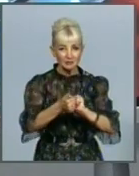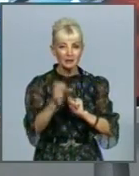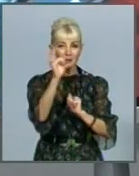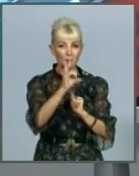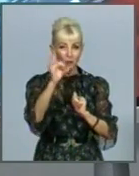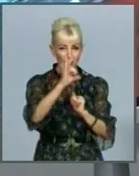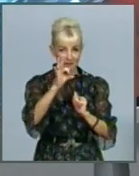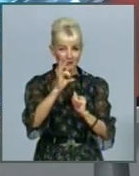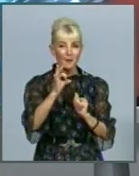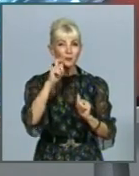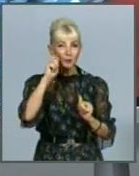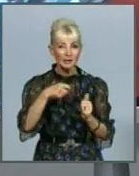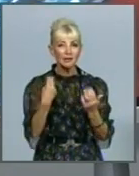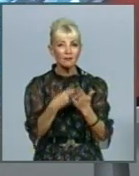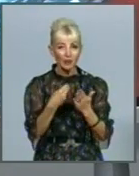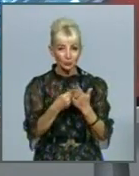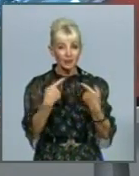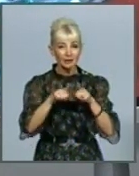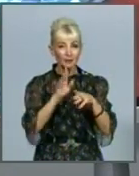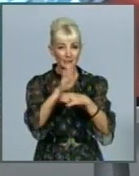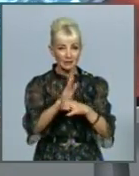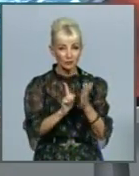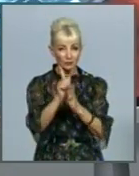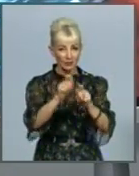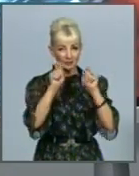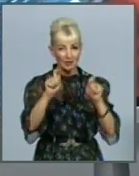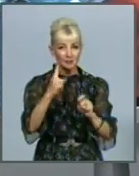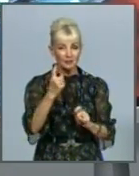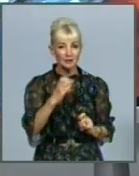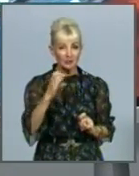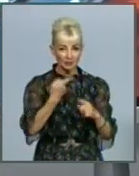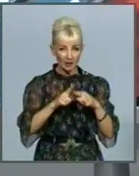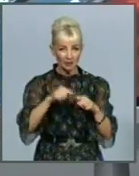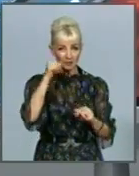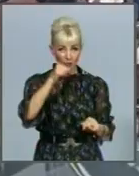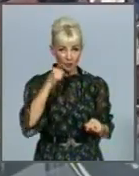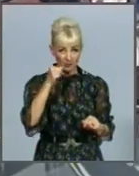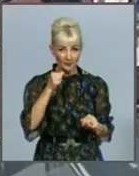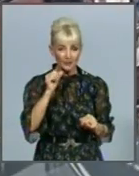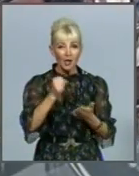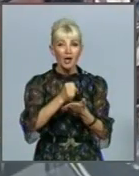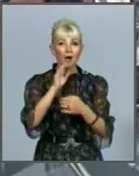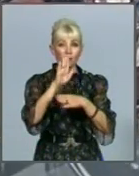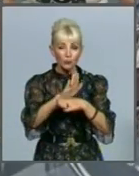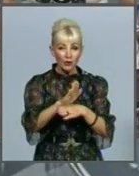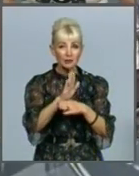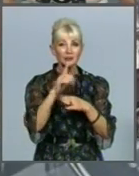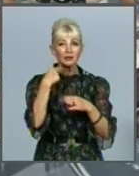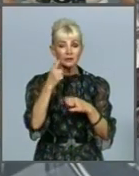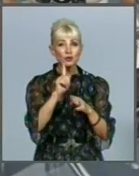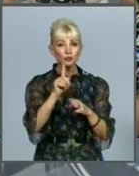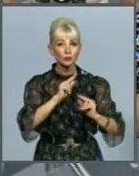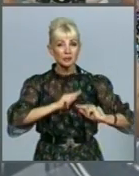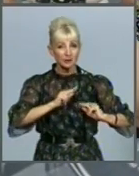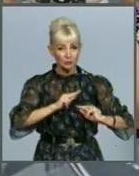національної валюти. Відповідна постанова набуде чинності 1 вересня цього року. В ухваленій постанові йдеться, що працівники